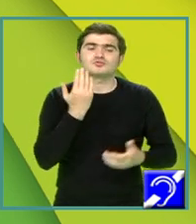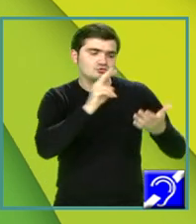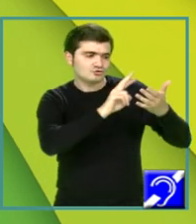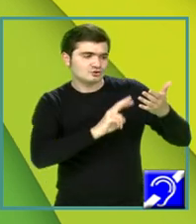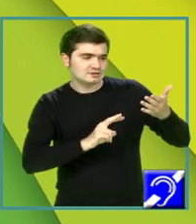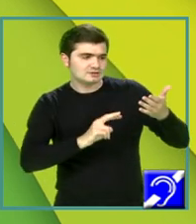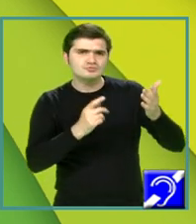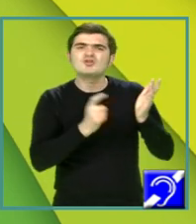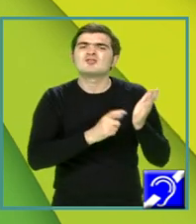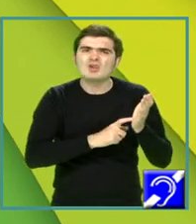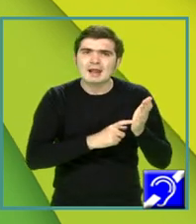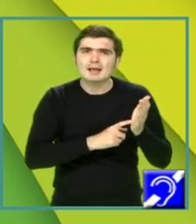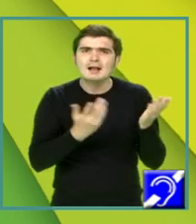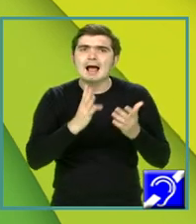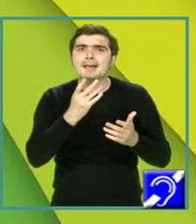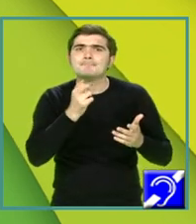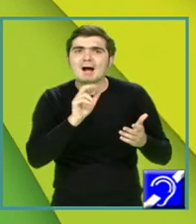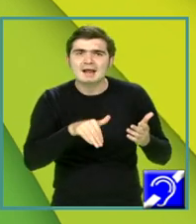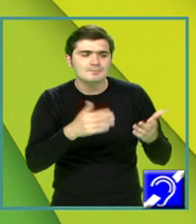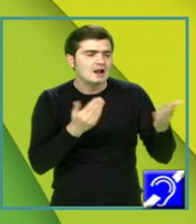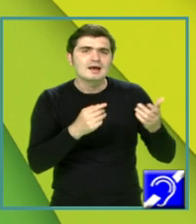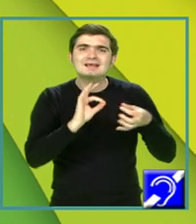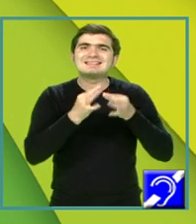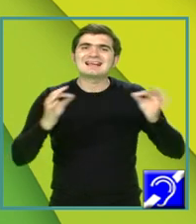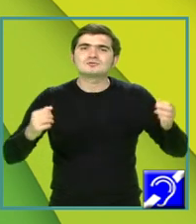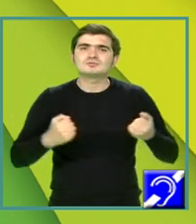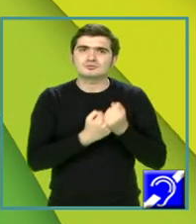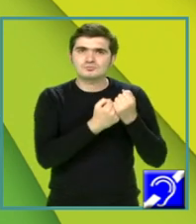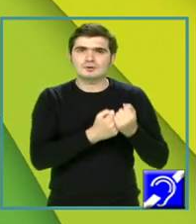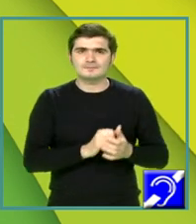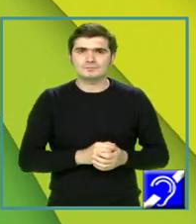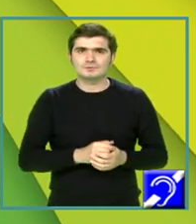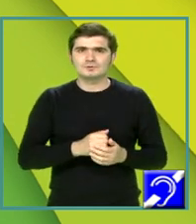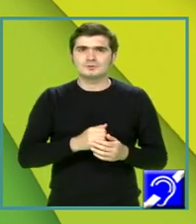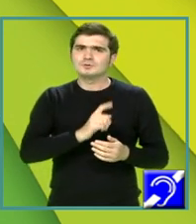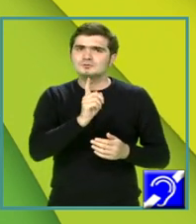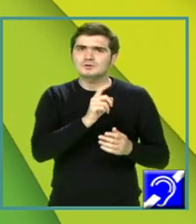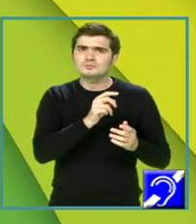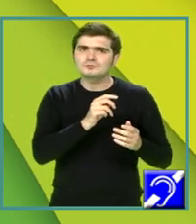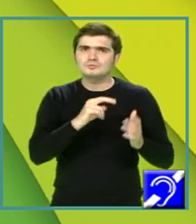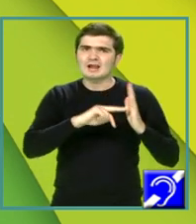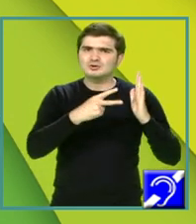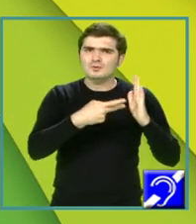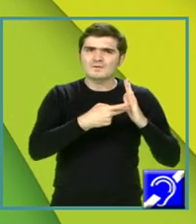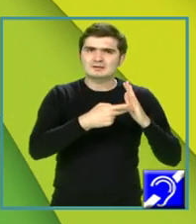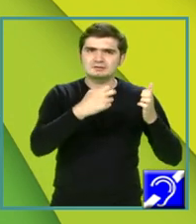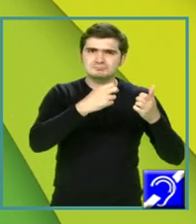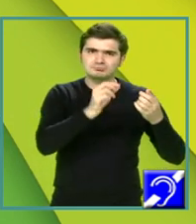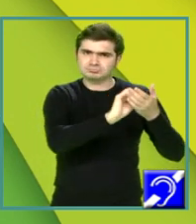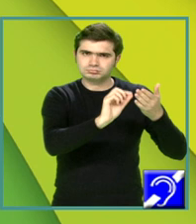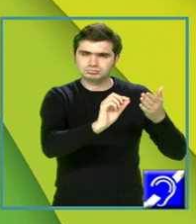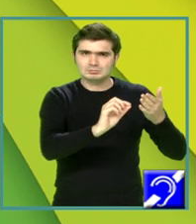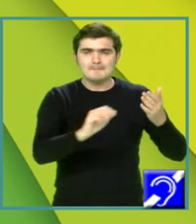suport și baremul pentru a fi siguri că nu ați omis niciun detaliu. De asemenea, nu treceți la rezolvarea itemilor până nu v-ați